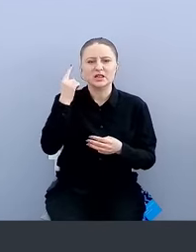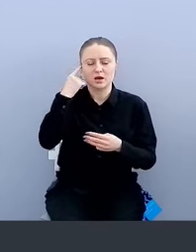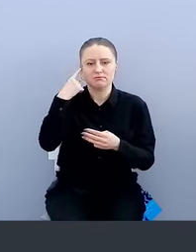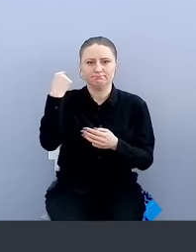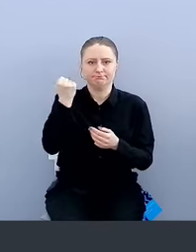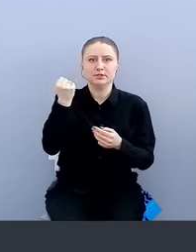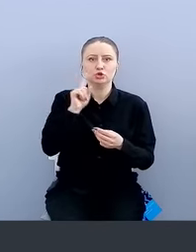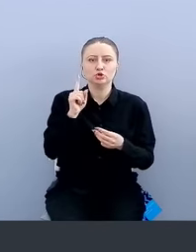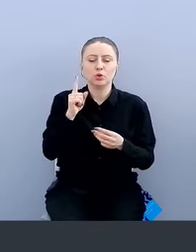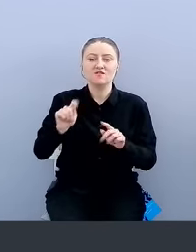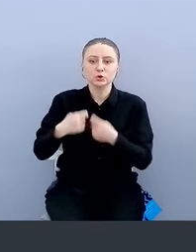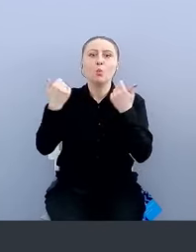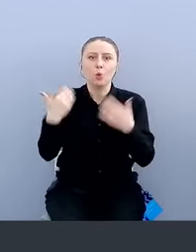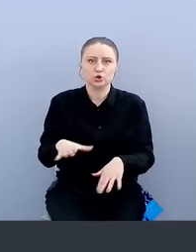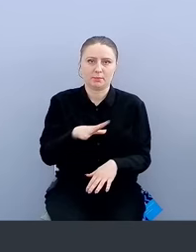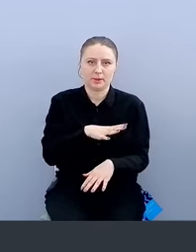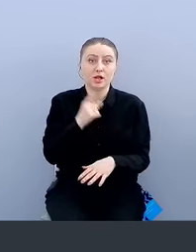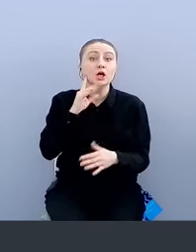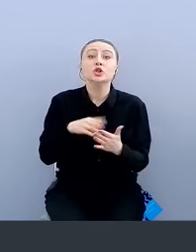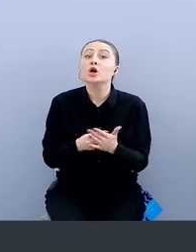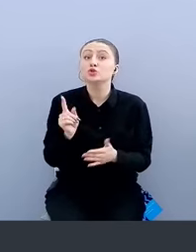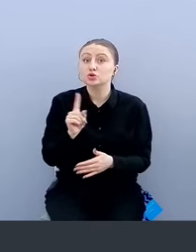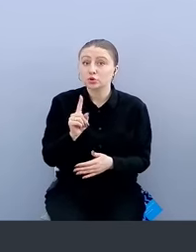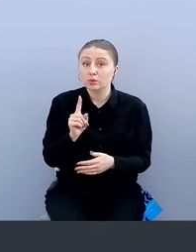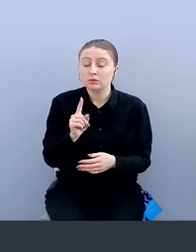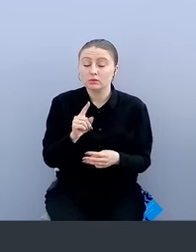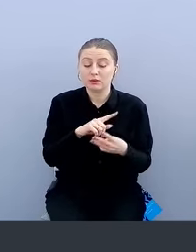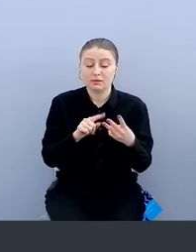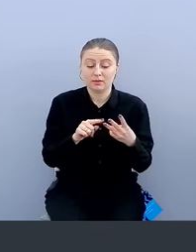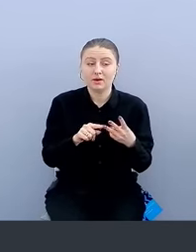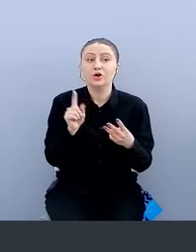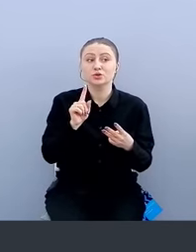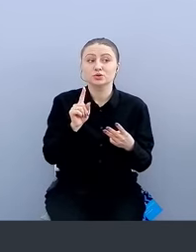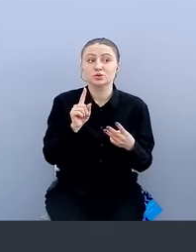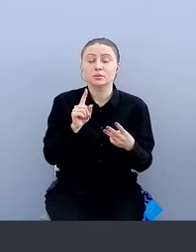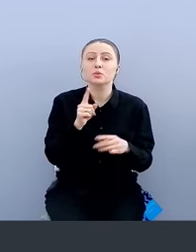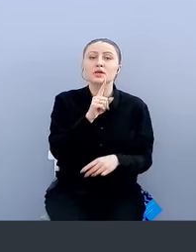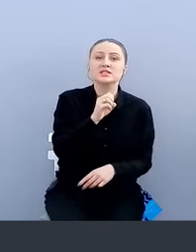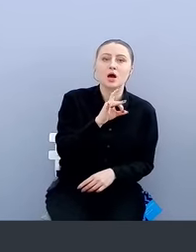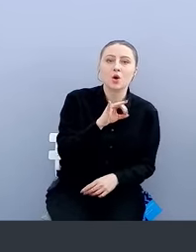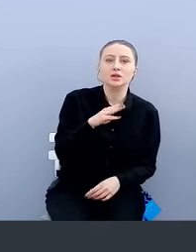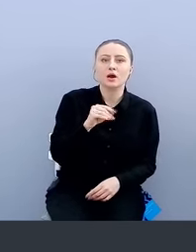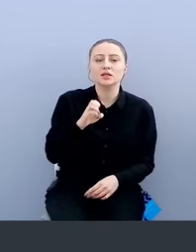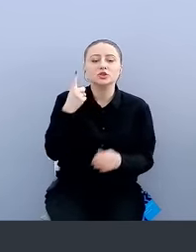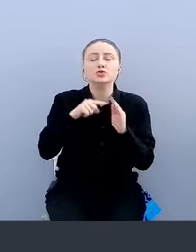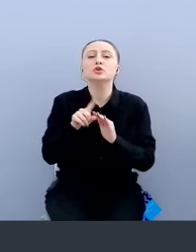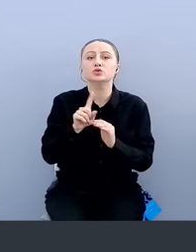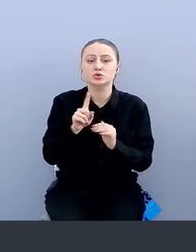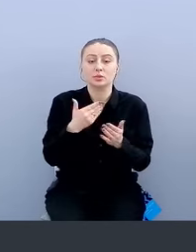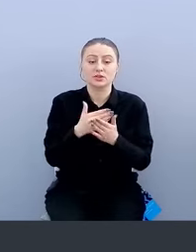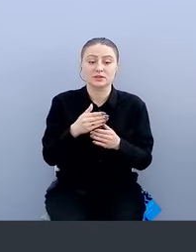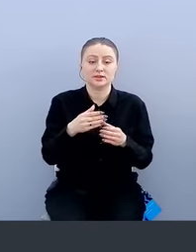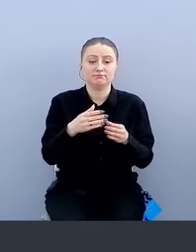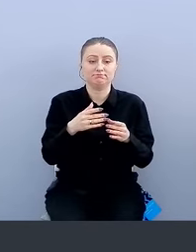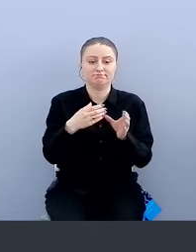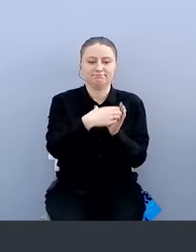Вот это очень важно. Это означает то, что… Ну почему Zero Trust? Потому что у тебя конкретная сущность, например, сервер